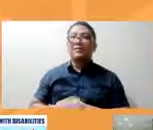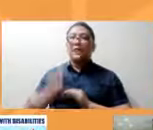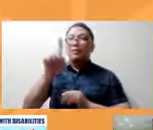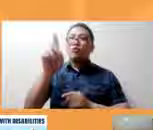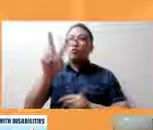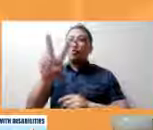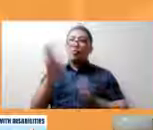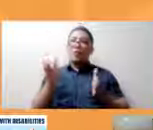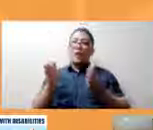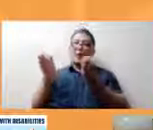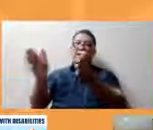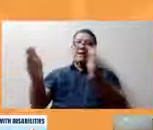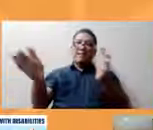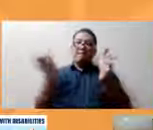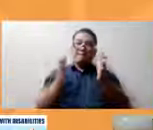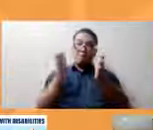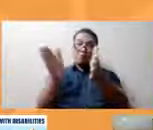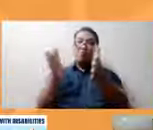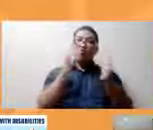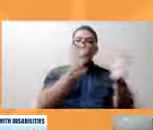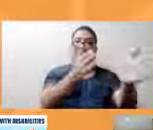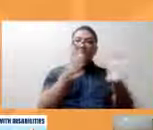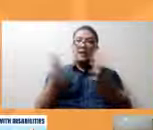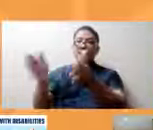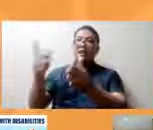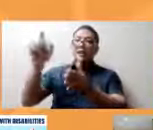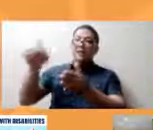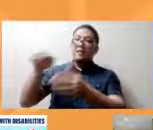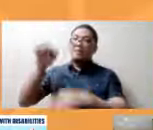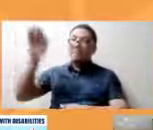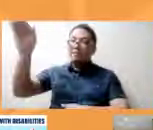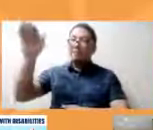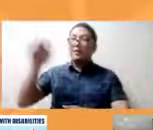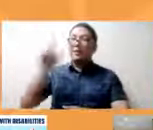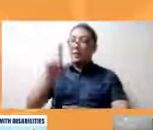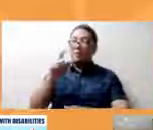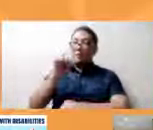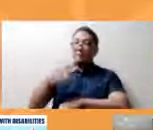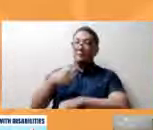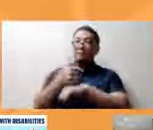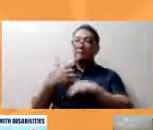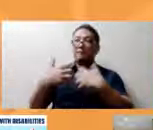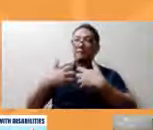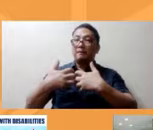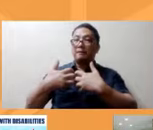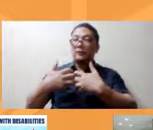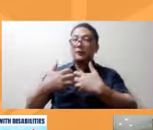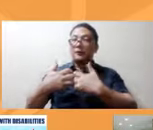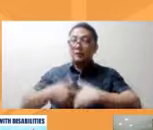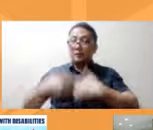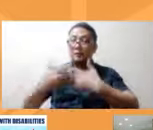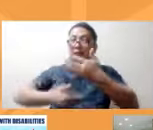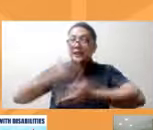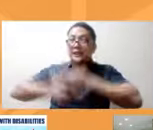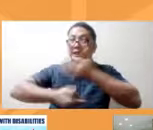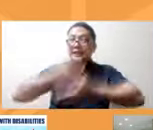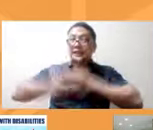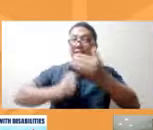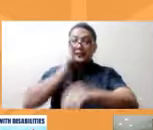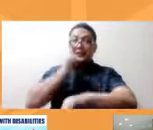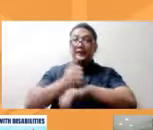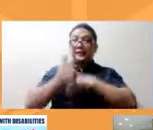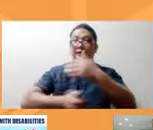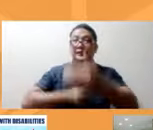Ang sinabi nga kanina ni Chrissy dapat may mekanismo May mekanismo talaga Hindi ako